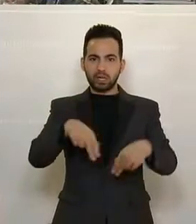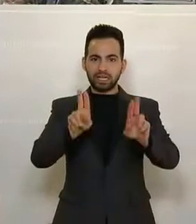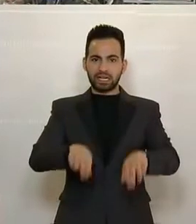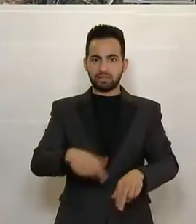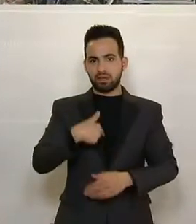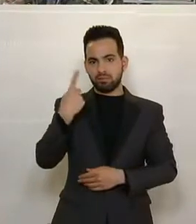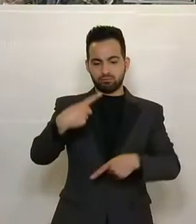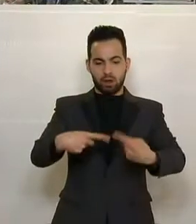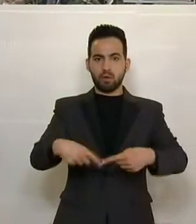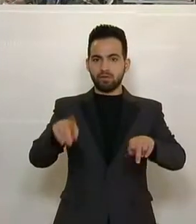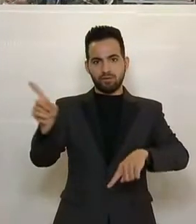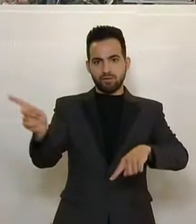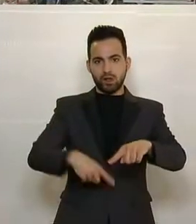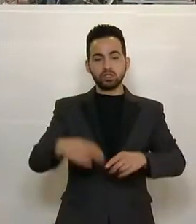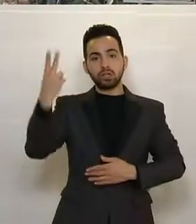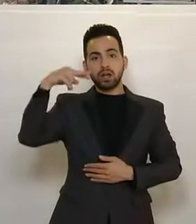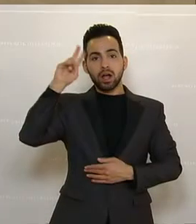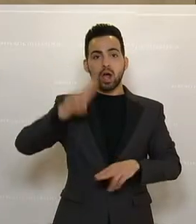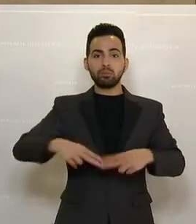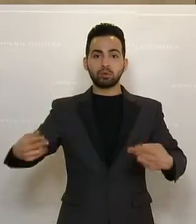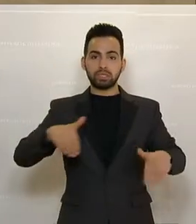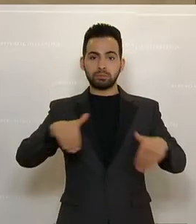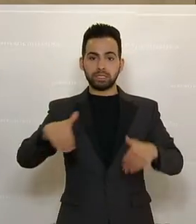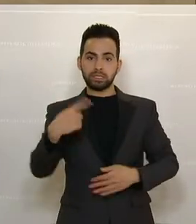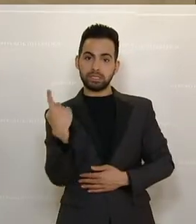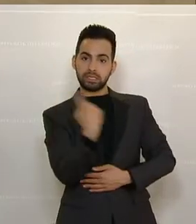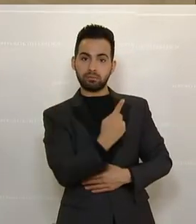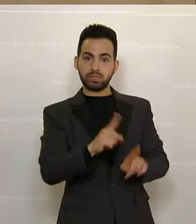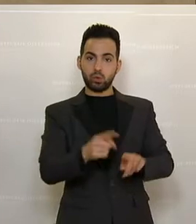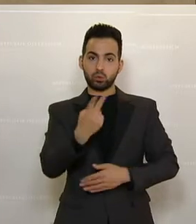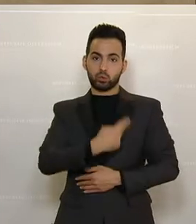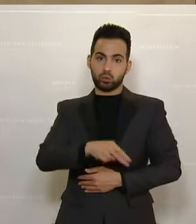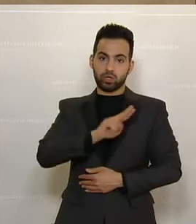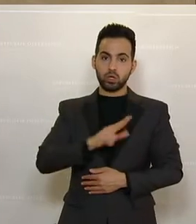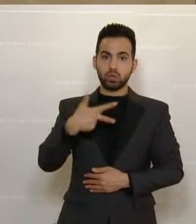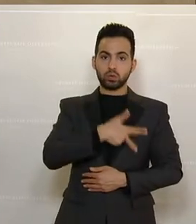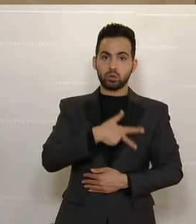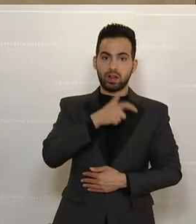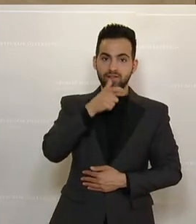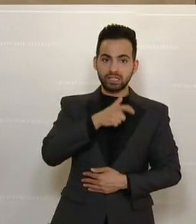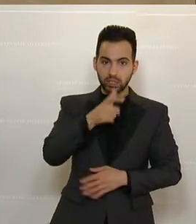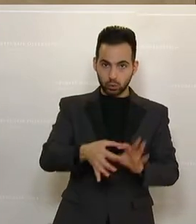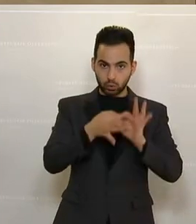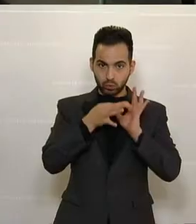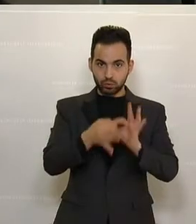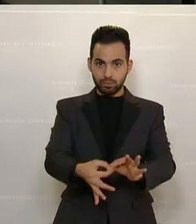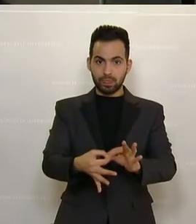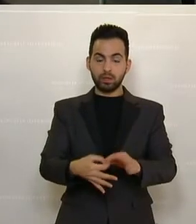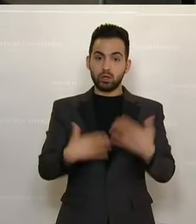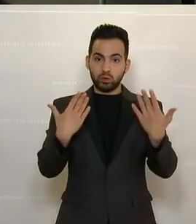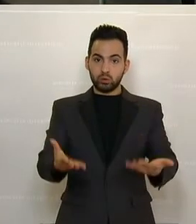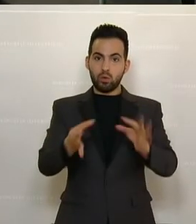für falsch. Und Herr Bundesminister, Sie sind auch zuständig für die Sozialversicherung. Diese